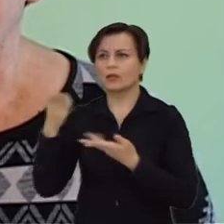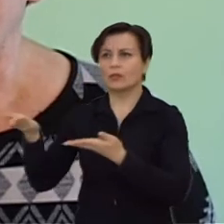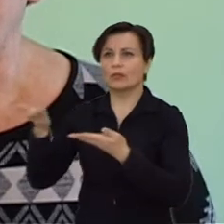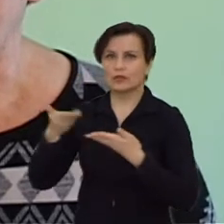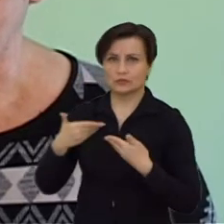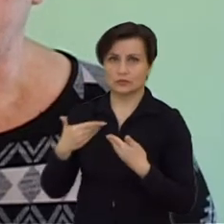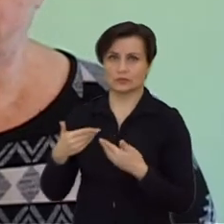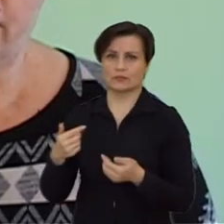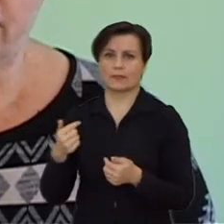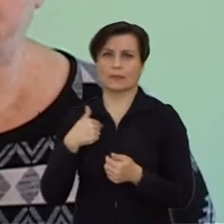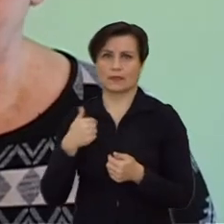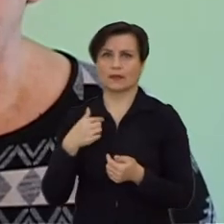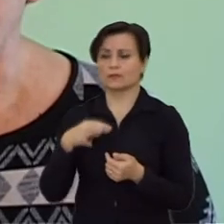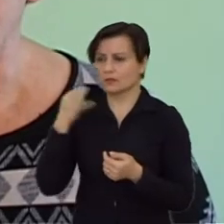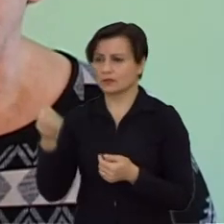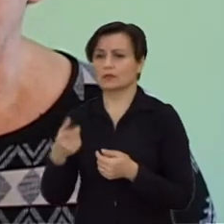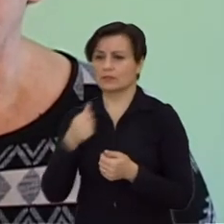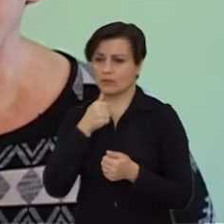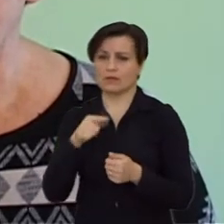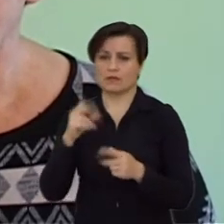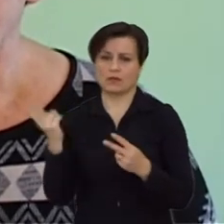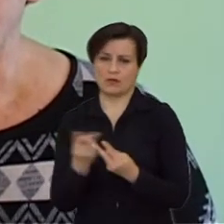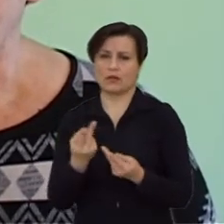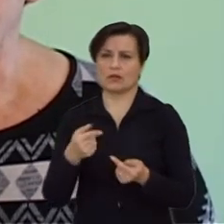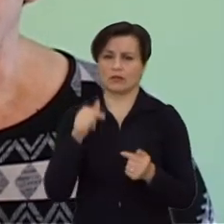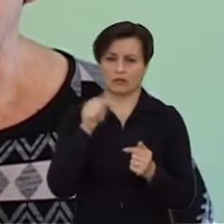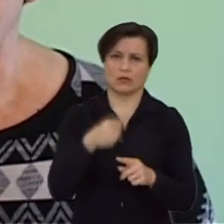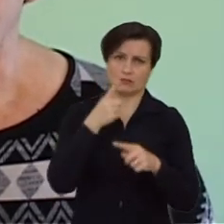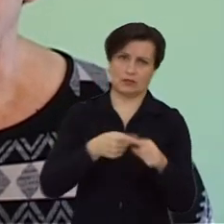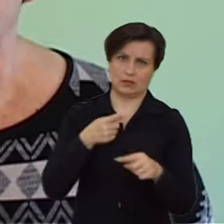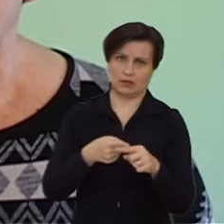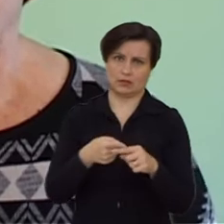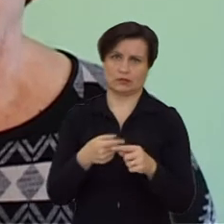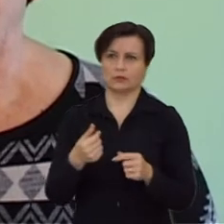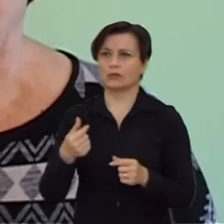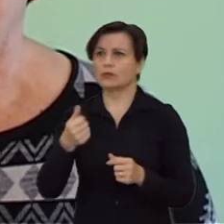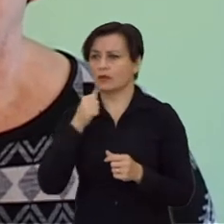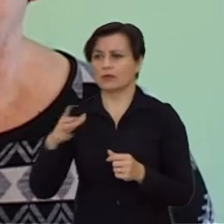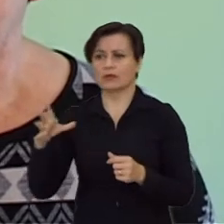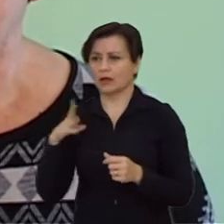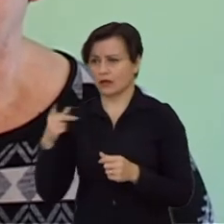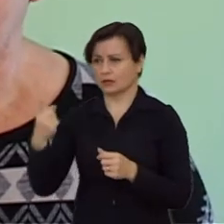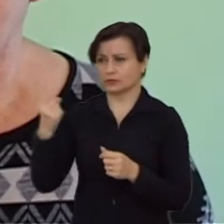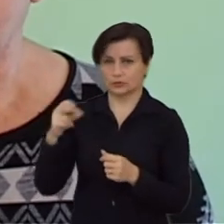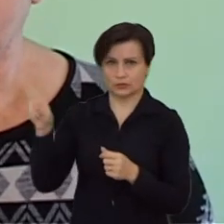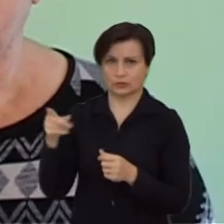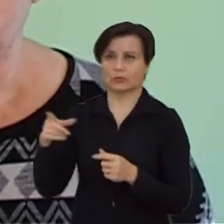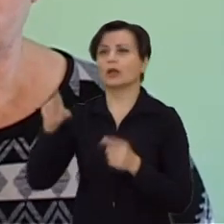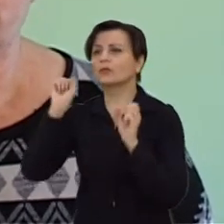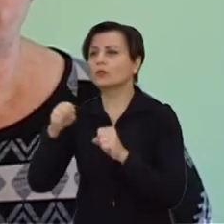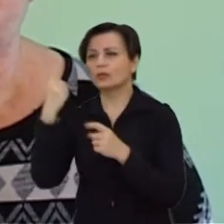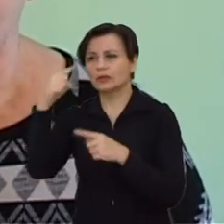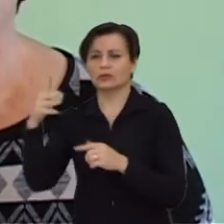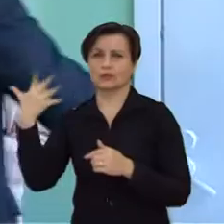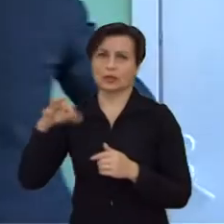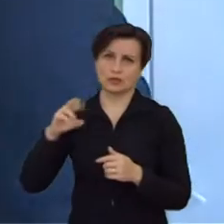tai vis pagalvoji. Gal kas pasiūlysta kažką tai, tai mes va sakysim, kad būtent va tam daiktui. Nu negali, ten